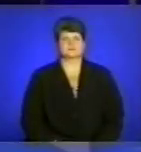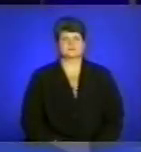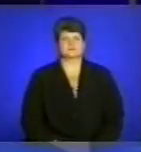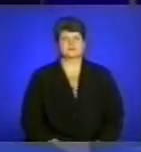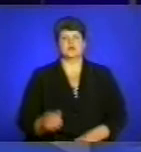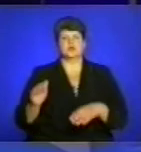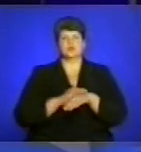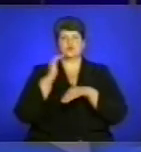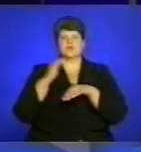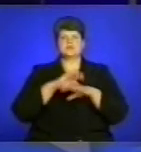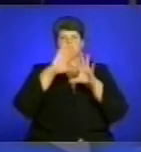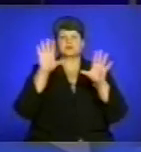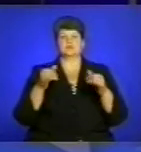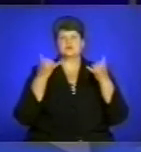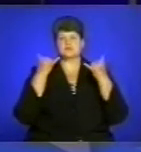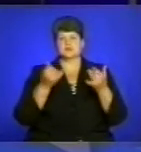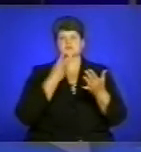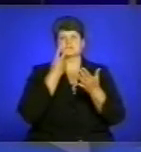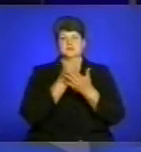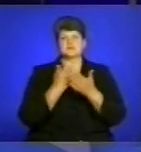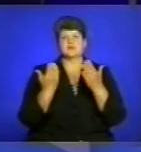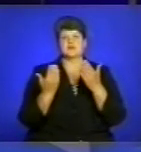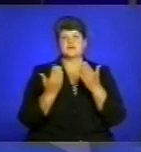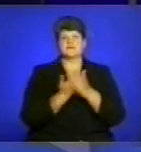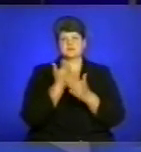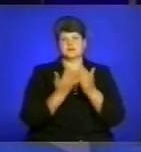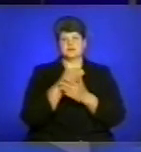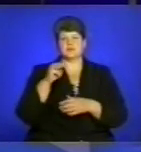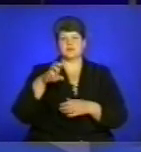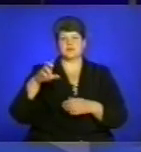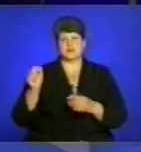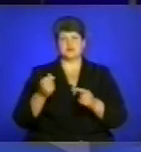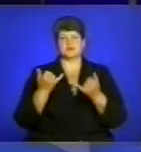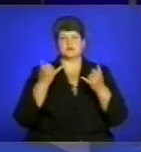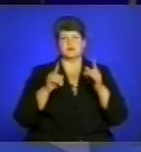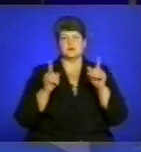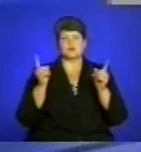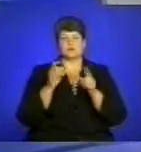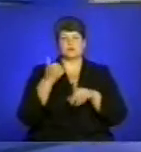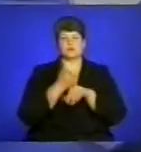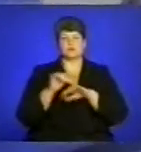Доброго вечора усім, хто зараз з нами. Ви дивитесь «Вісті ТТБ» і спочатку коротко про головні події.